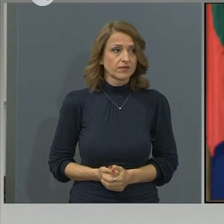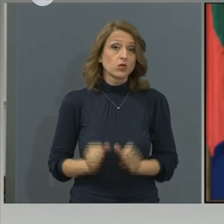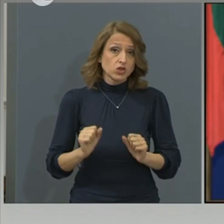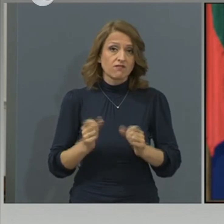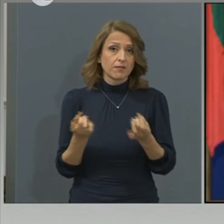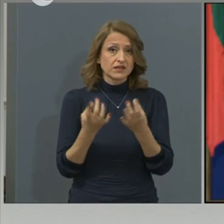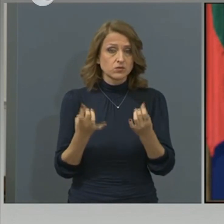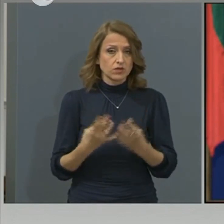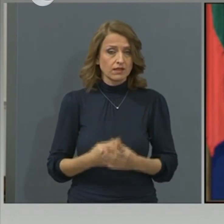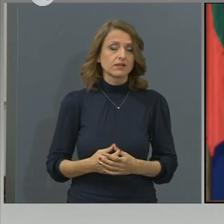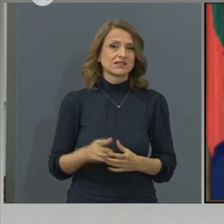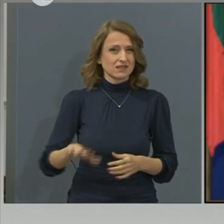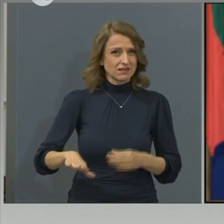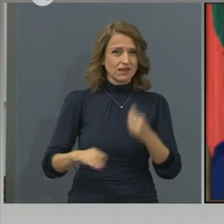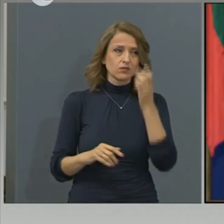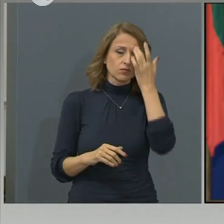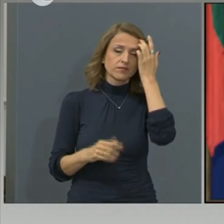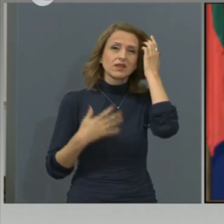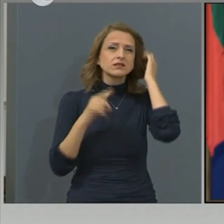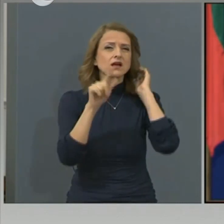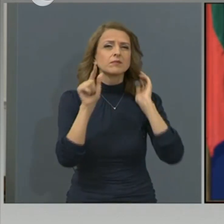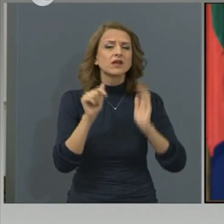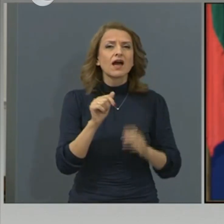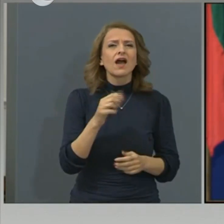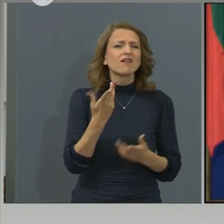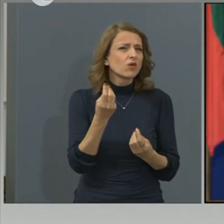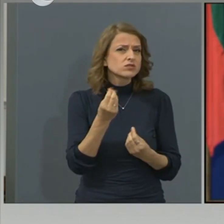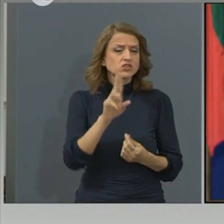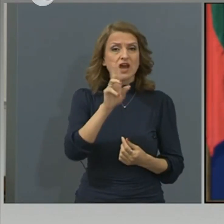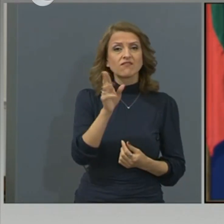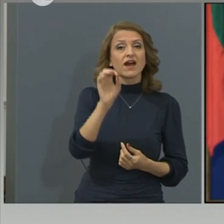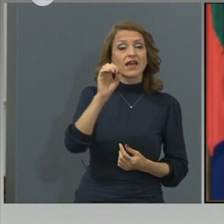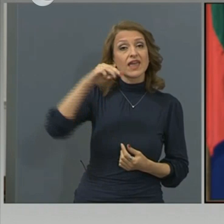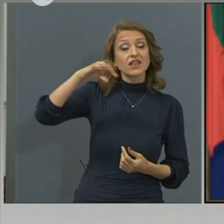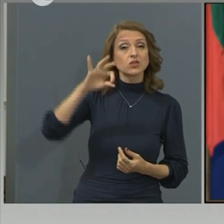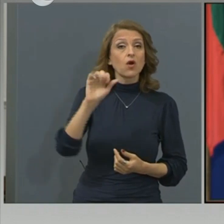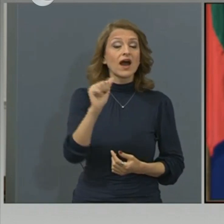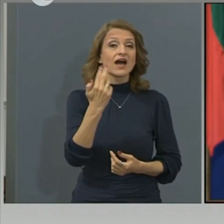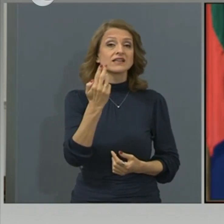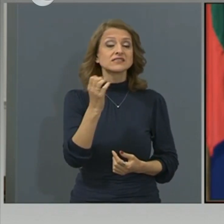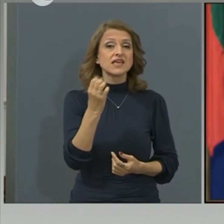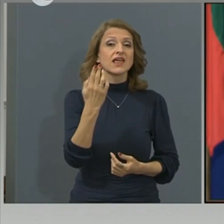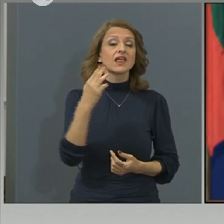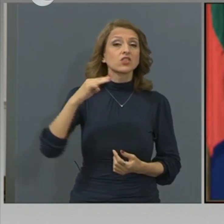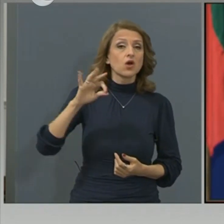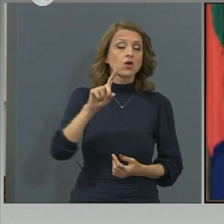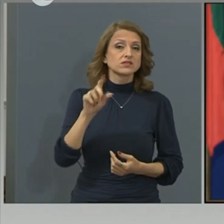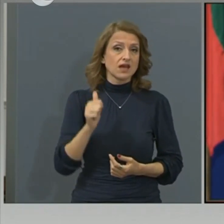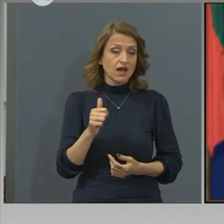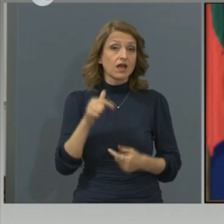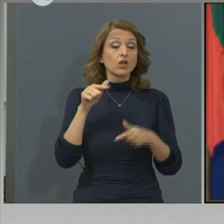Добро отруб, професор Мотъвчиски. Искам да ви питам какво значи кетоацетоза, ако може да ни обясните първо. Това значи декомпенсиран диабет.